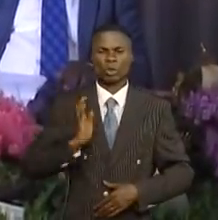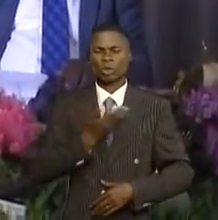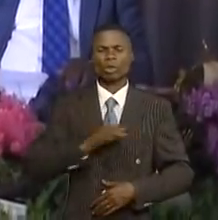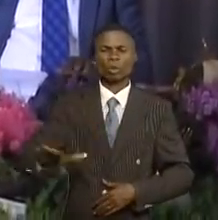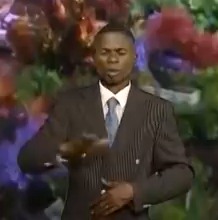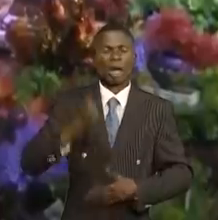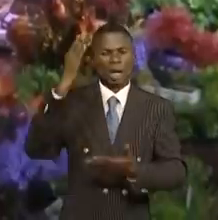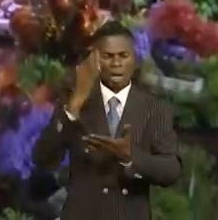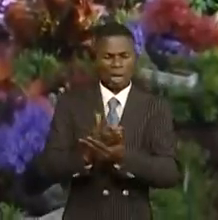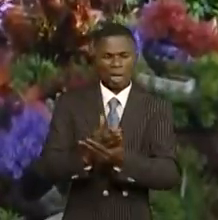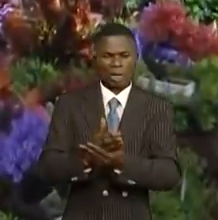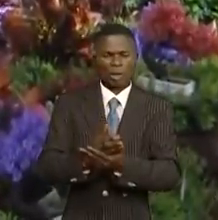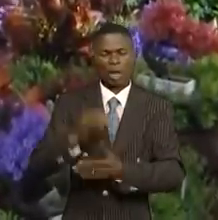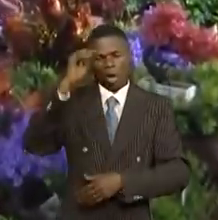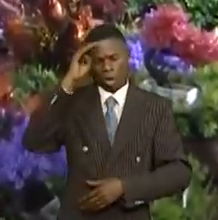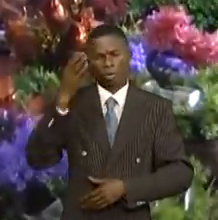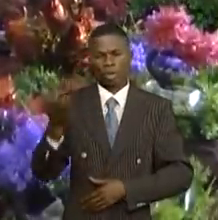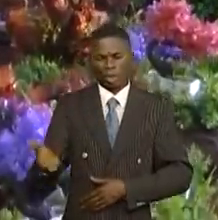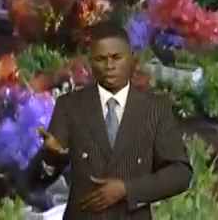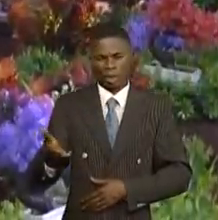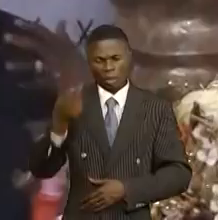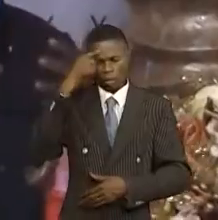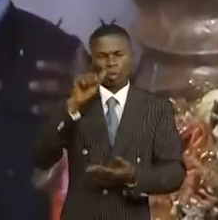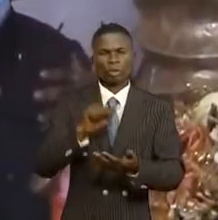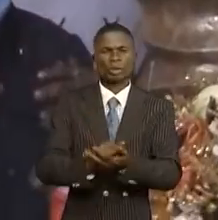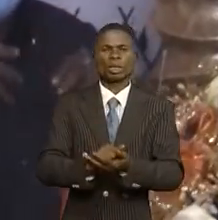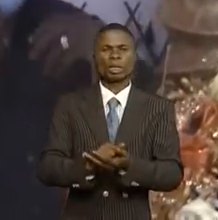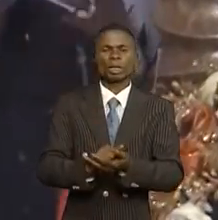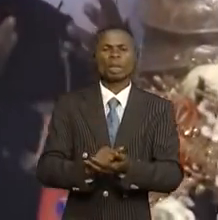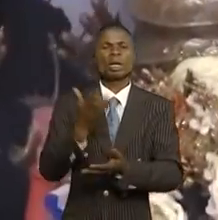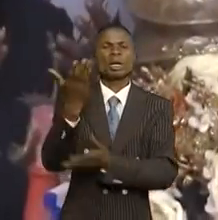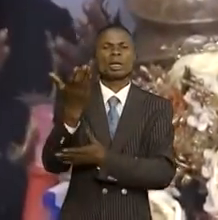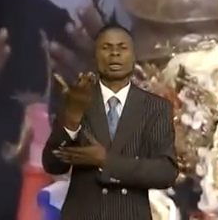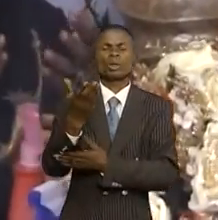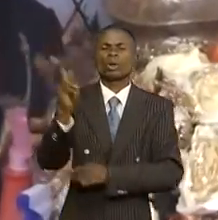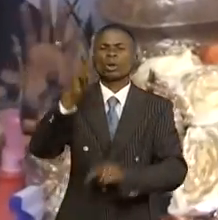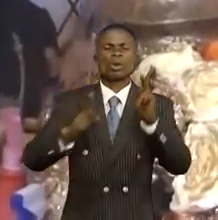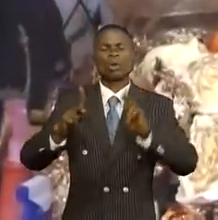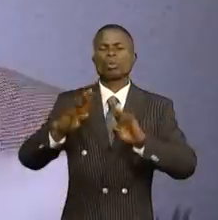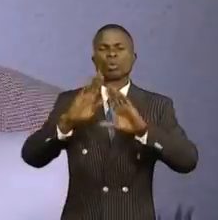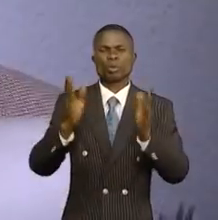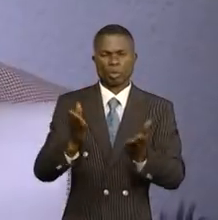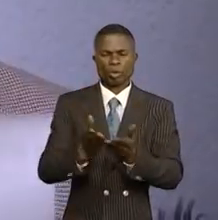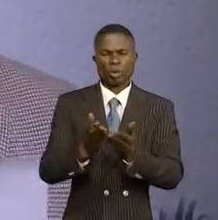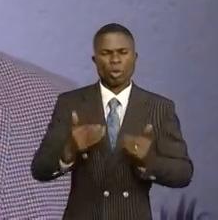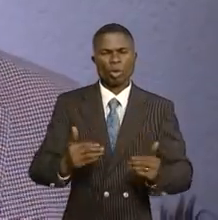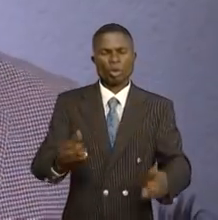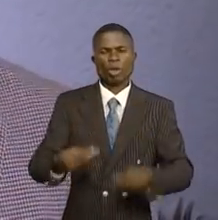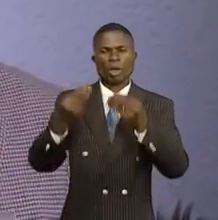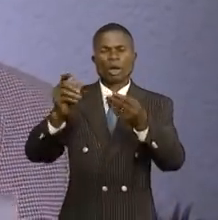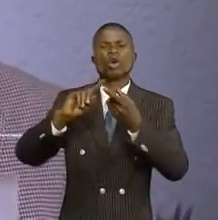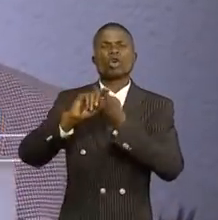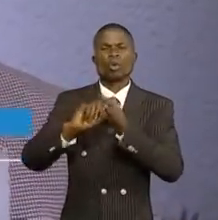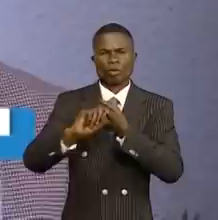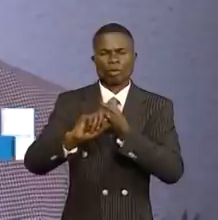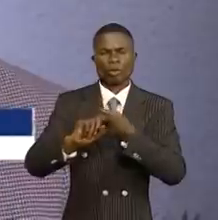mettre fin à cette humiliation. Pour ce faire, il appelle à la population de continuer à faire confiance